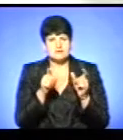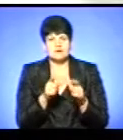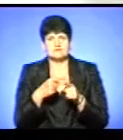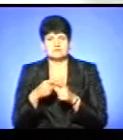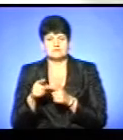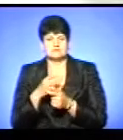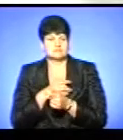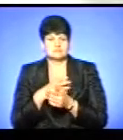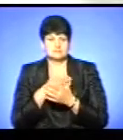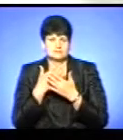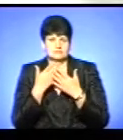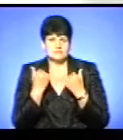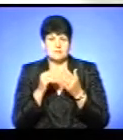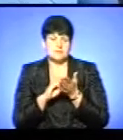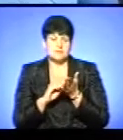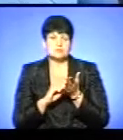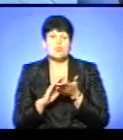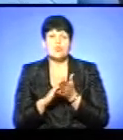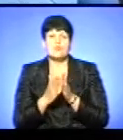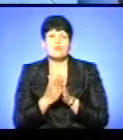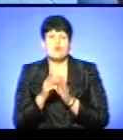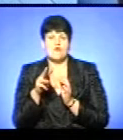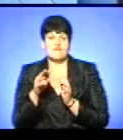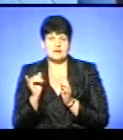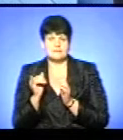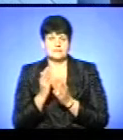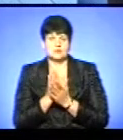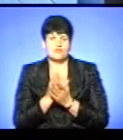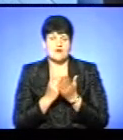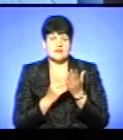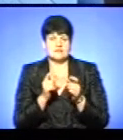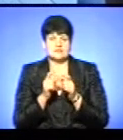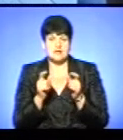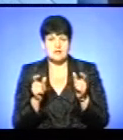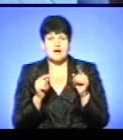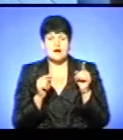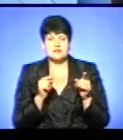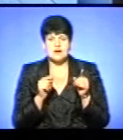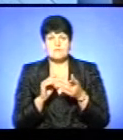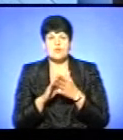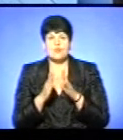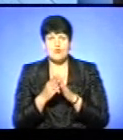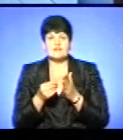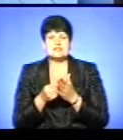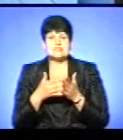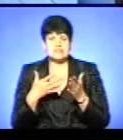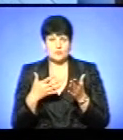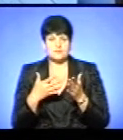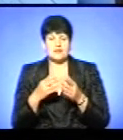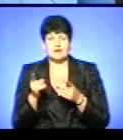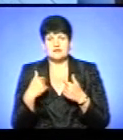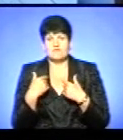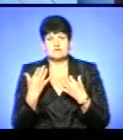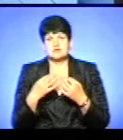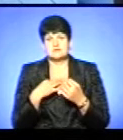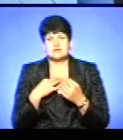там прописуємо умови перебування в закладі. А там вже нам умови і ціну відповідно. А нам вже все